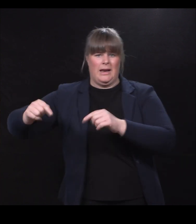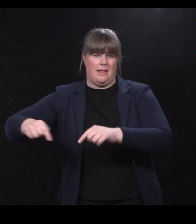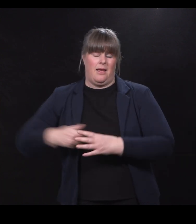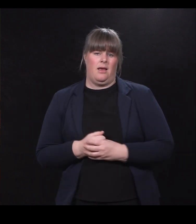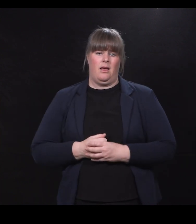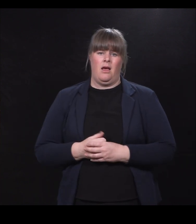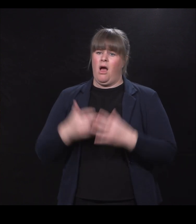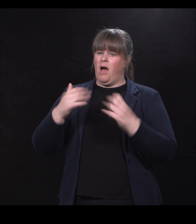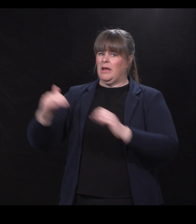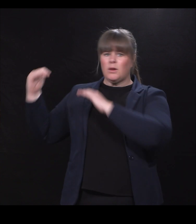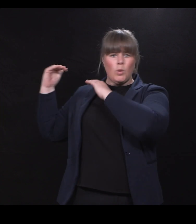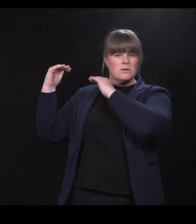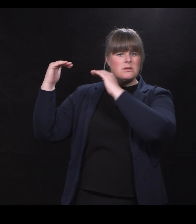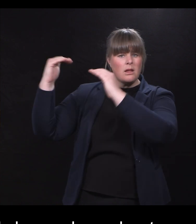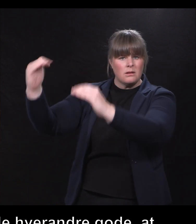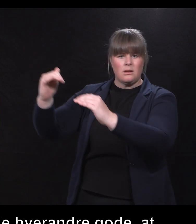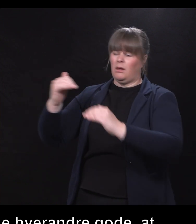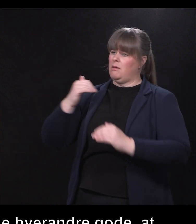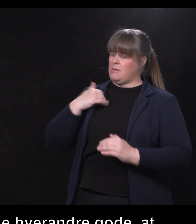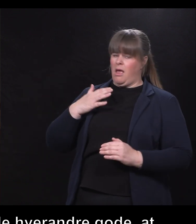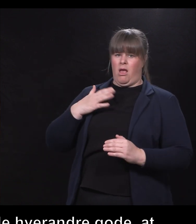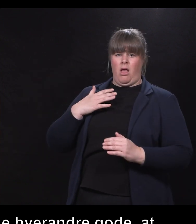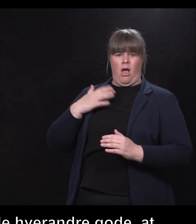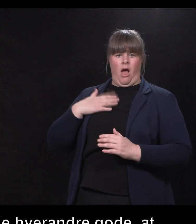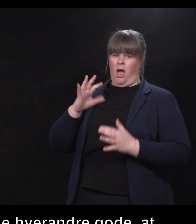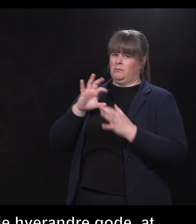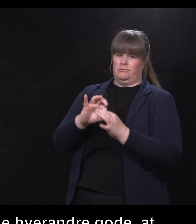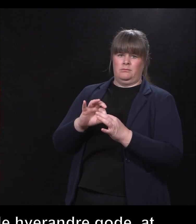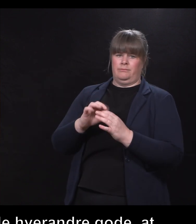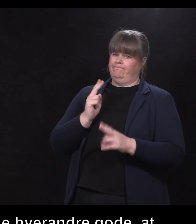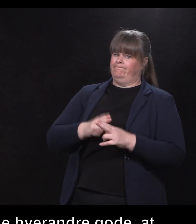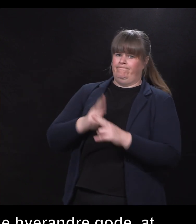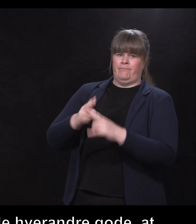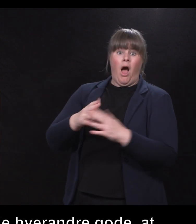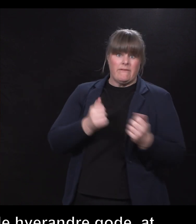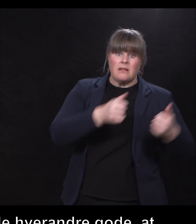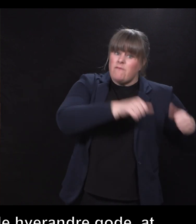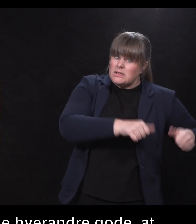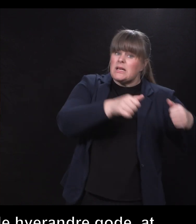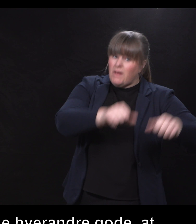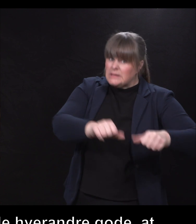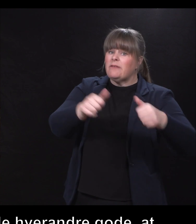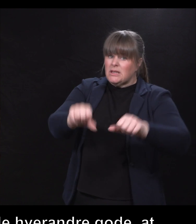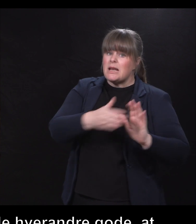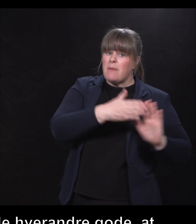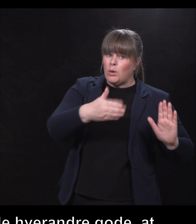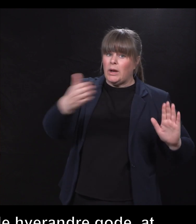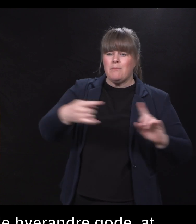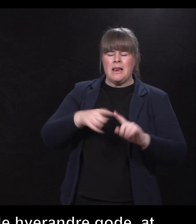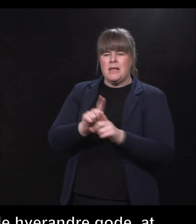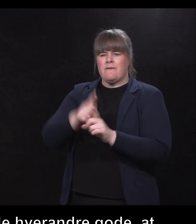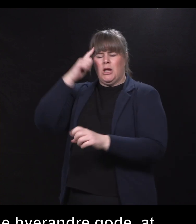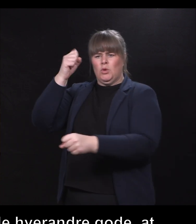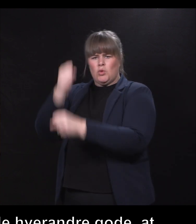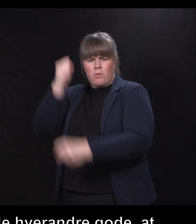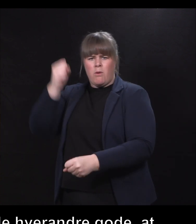konstanthet i det, at jeg har stått i det, selv om det har vært vanskelig i mange ganger, og fortsatt å tro på det, og at folk bare har sett mer og